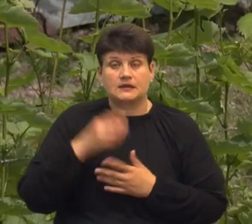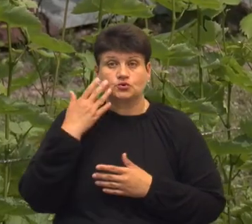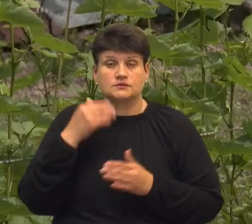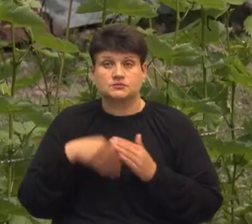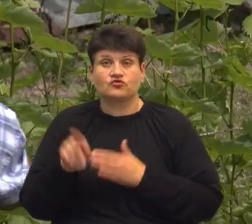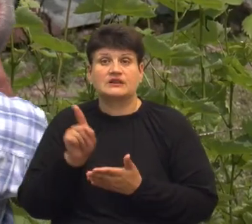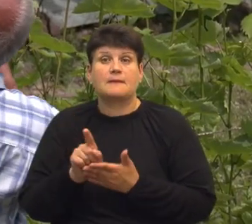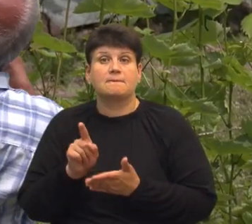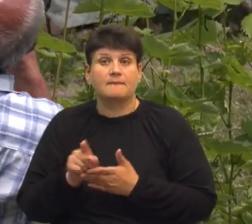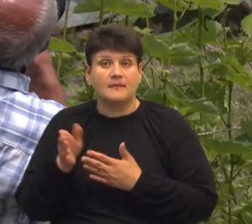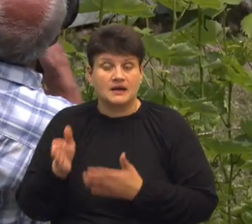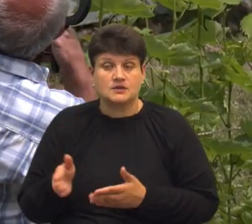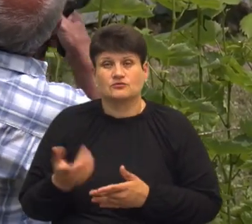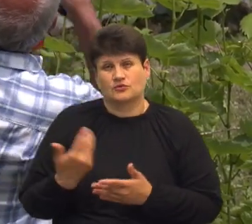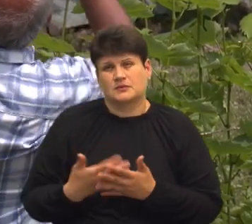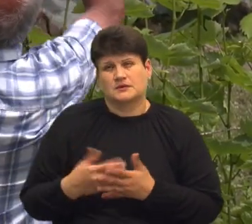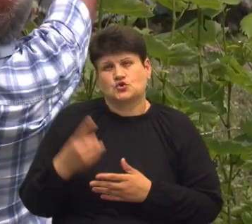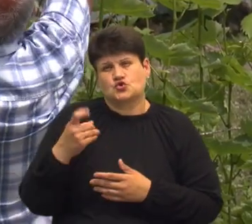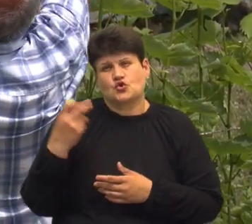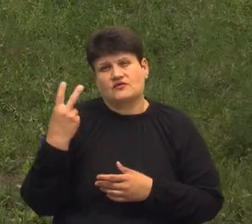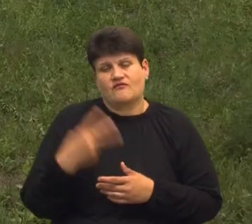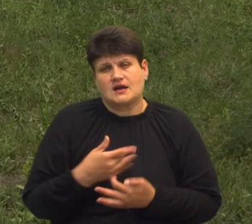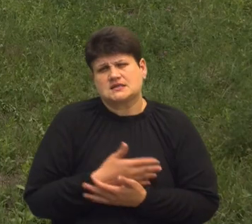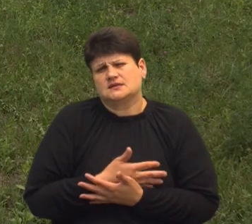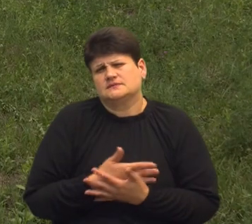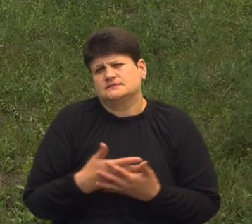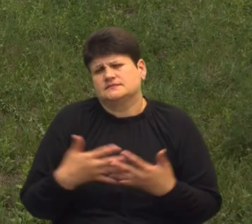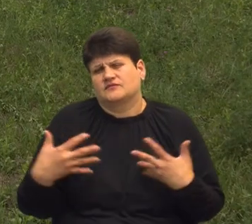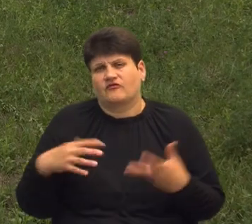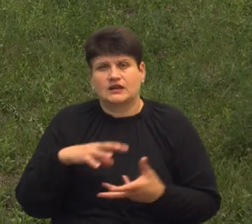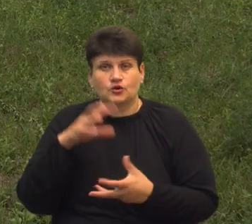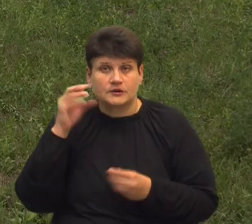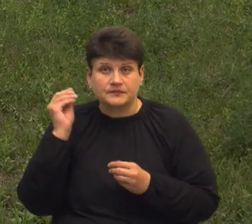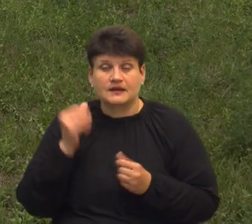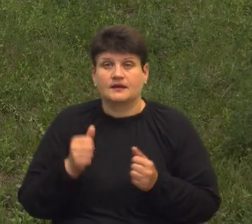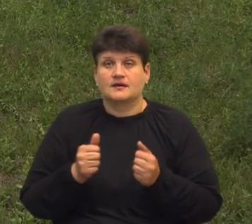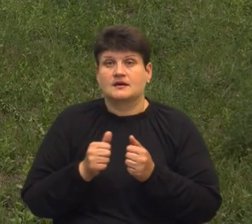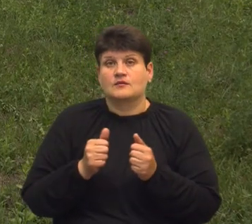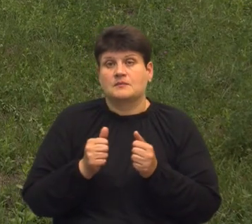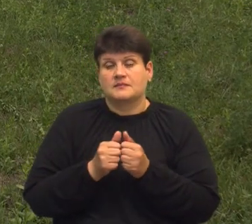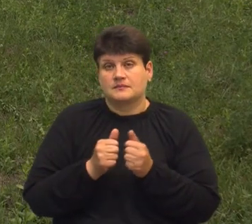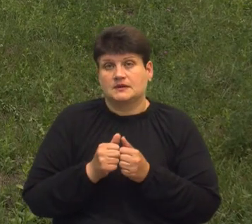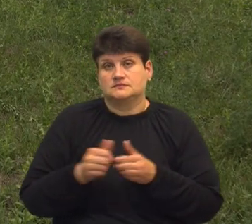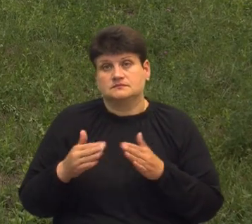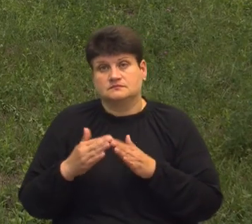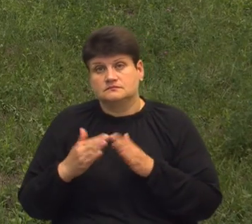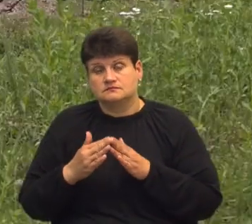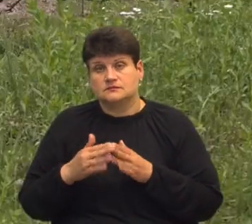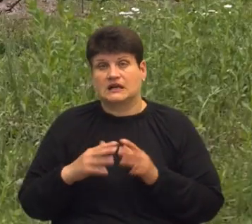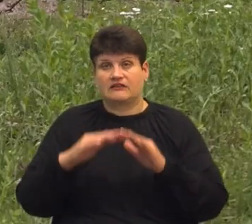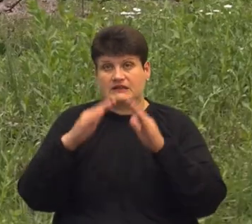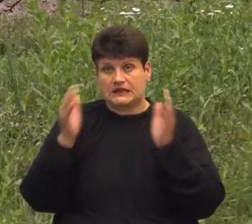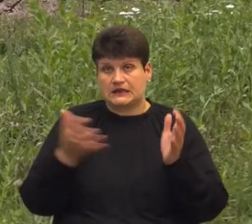пенсію. У його колекції приблизно 120 сортів винограду. На присадибній ділянці та в теплицях Віктора росте приблизно дві сотні